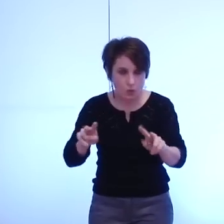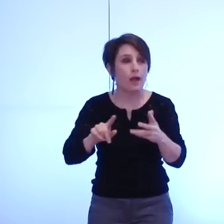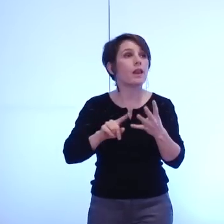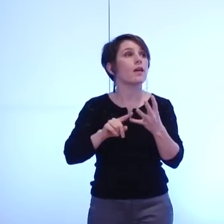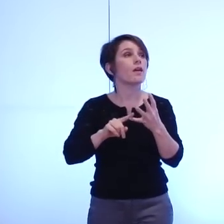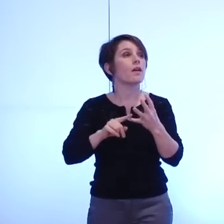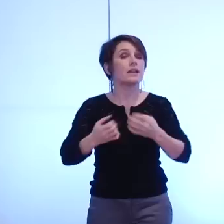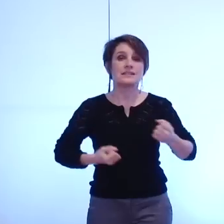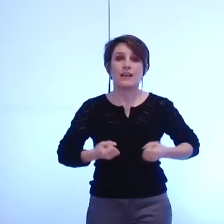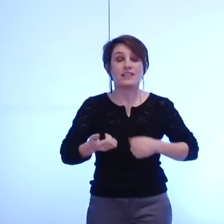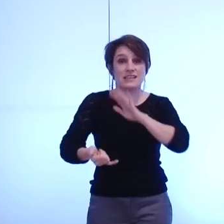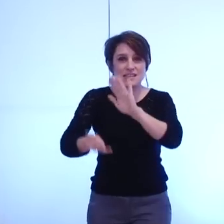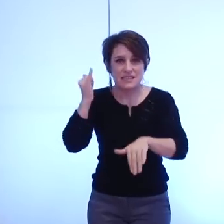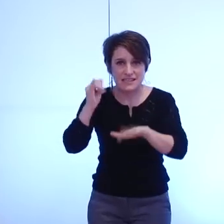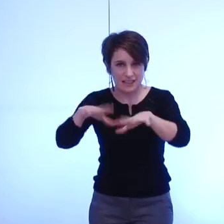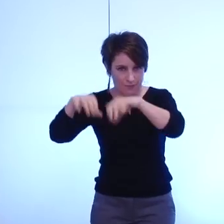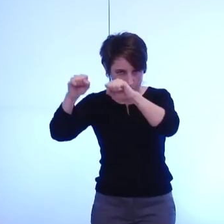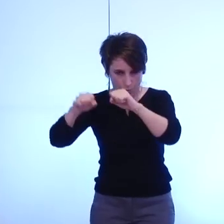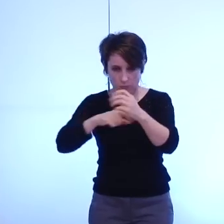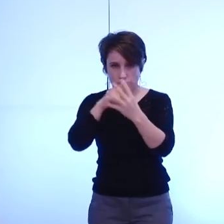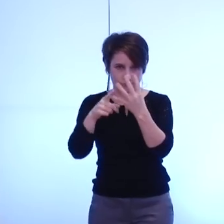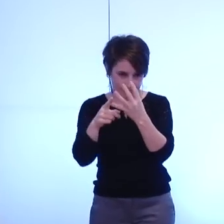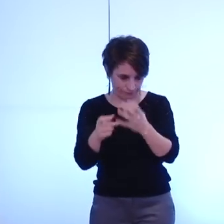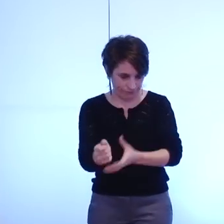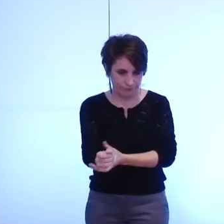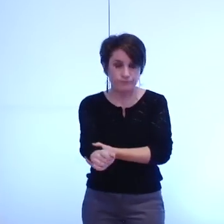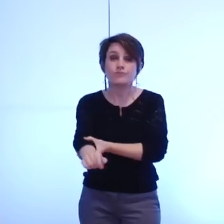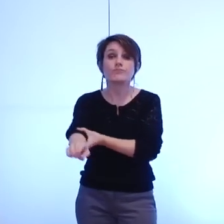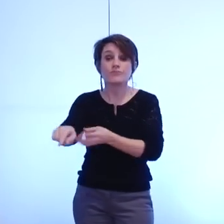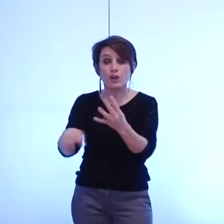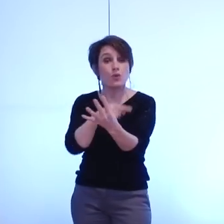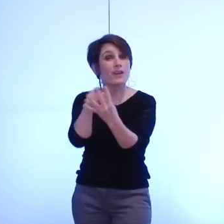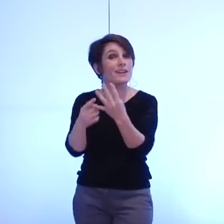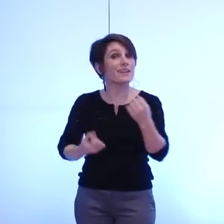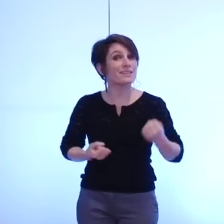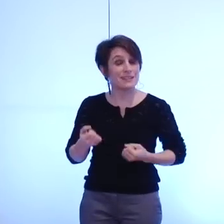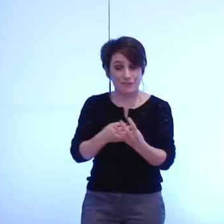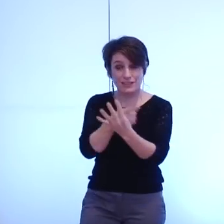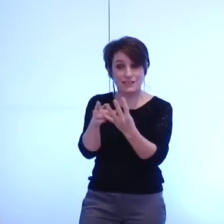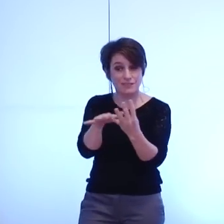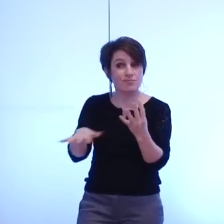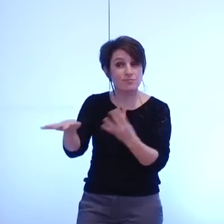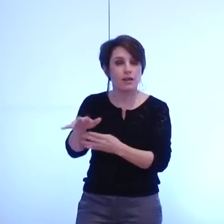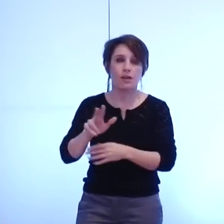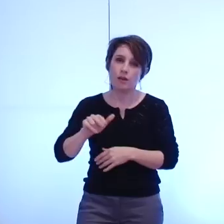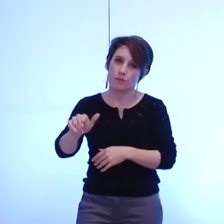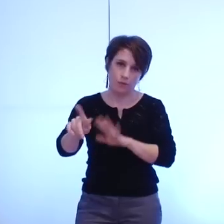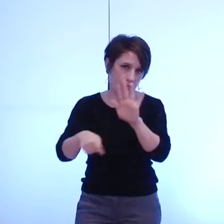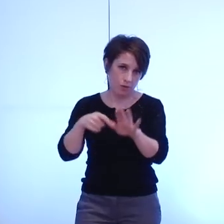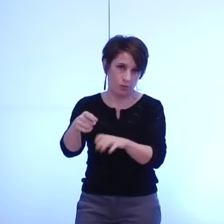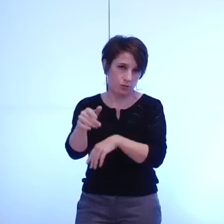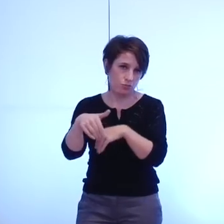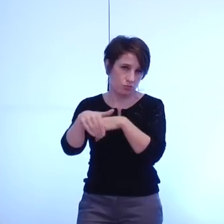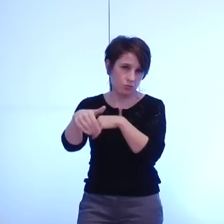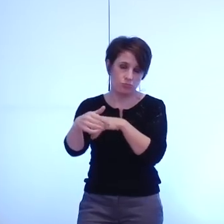service initiative emploi il est évident que ces services là auront l'occasion d'être reçu de nouveau par